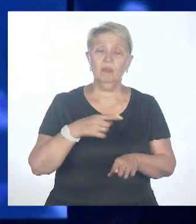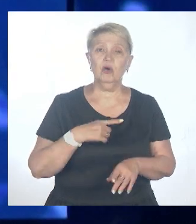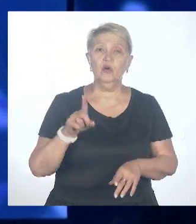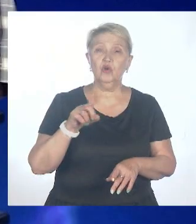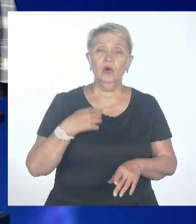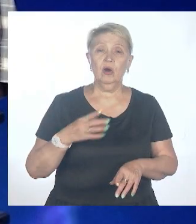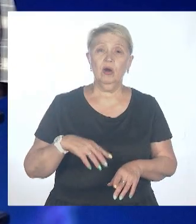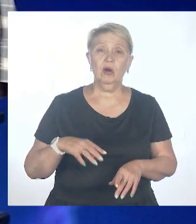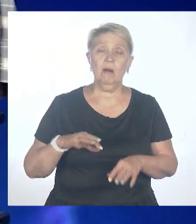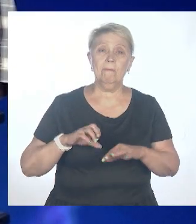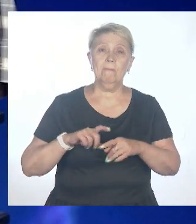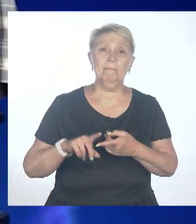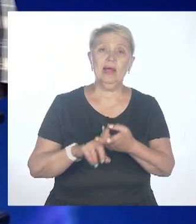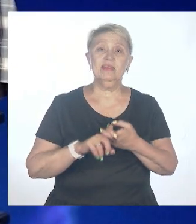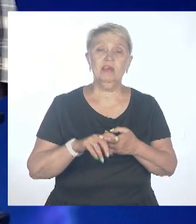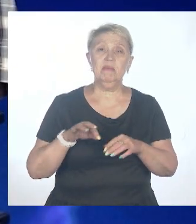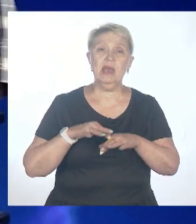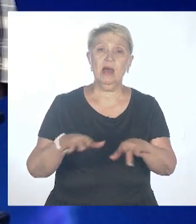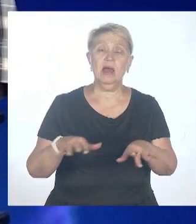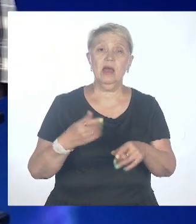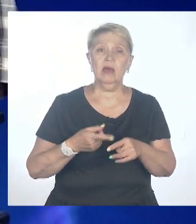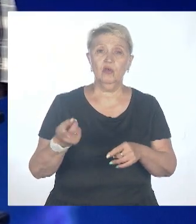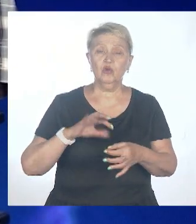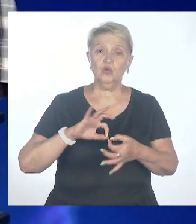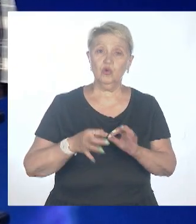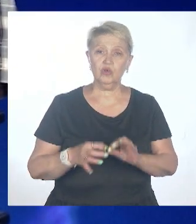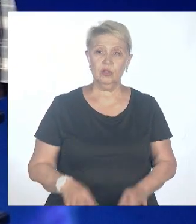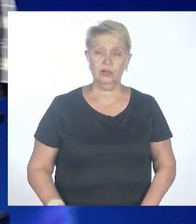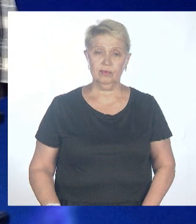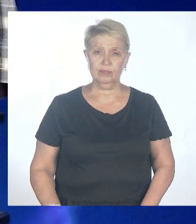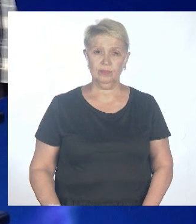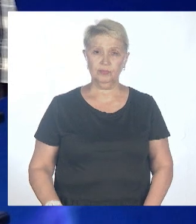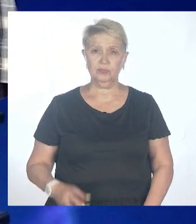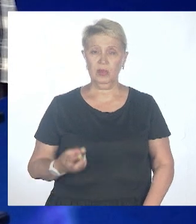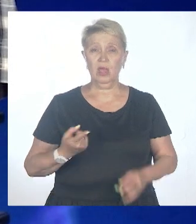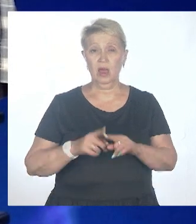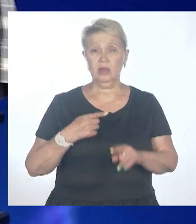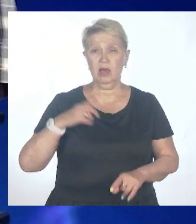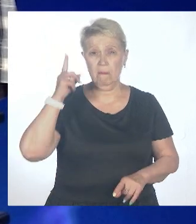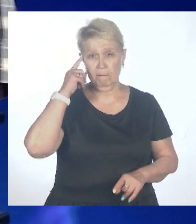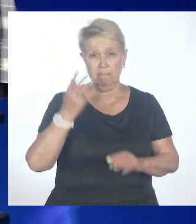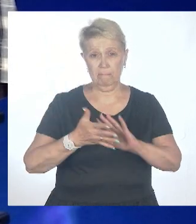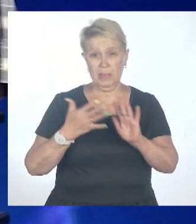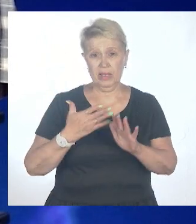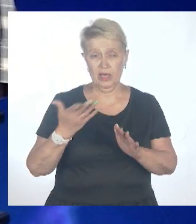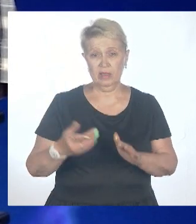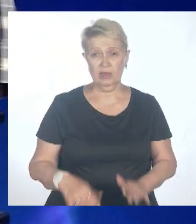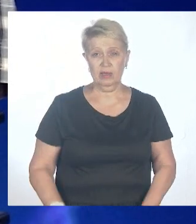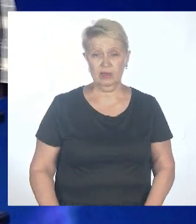конструкт искусственный. Это понятие, которое существует, и у него есть определенные четкие критерии.